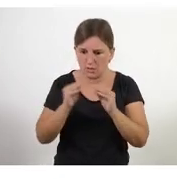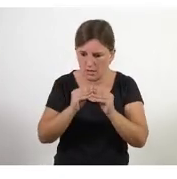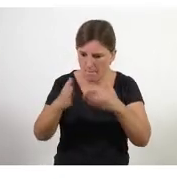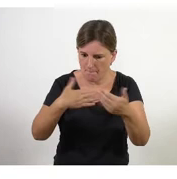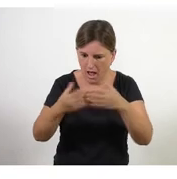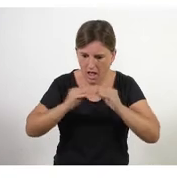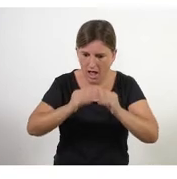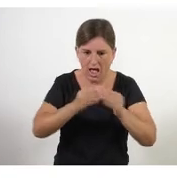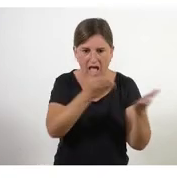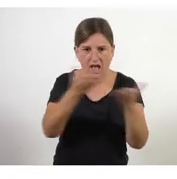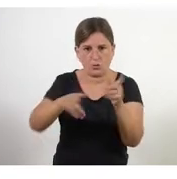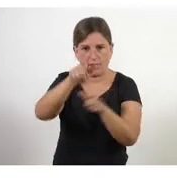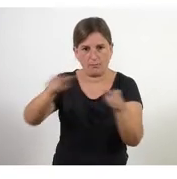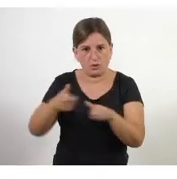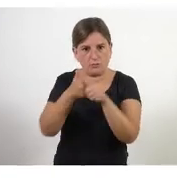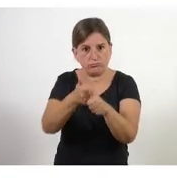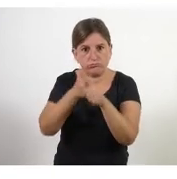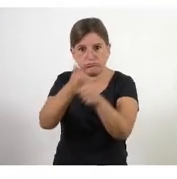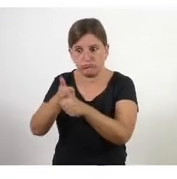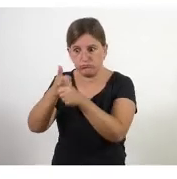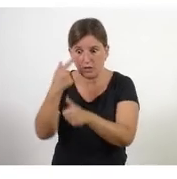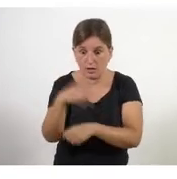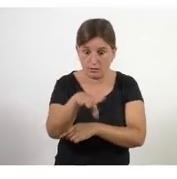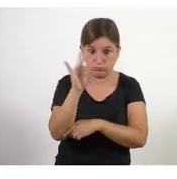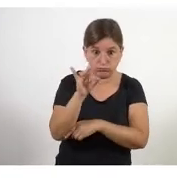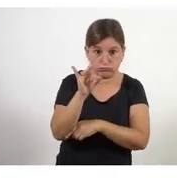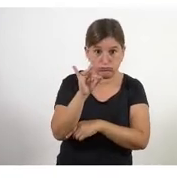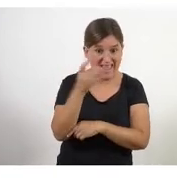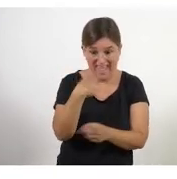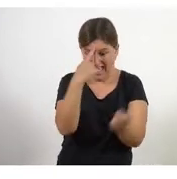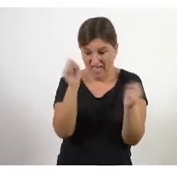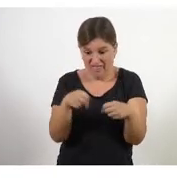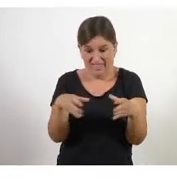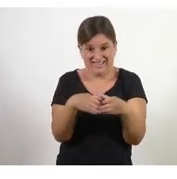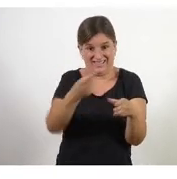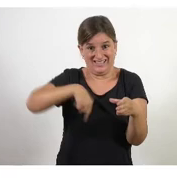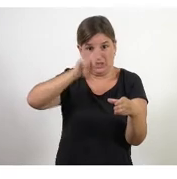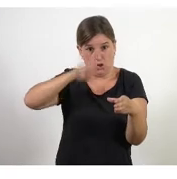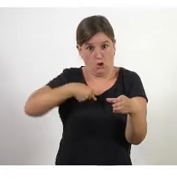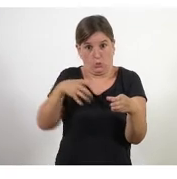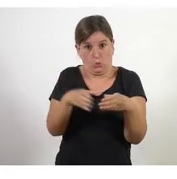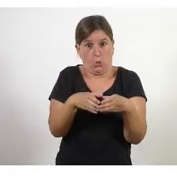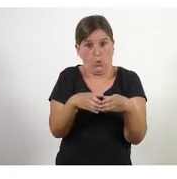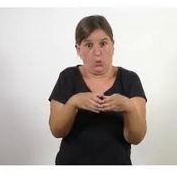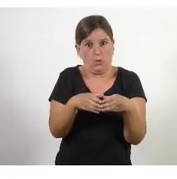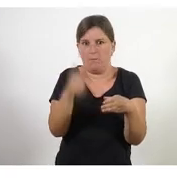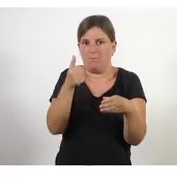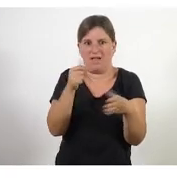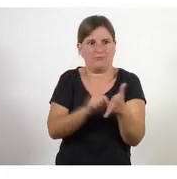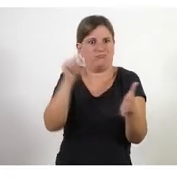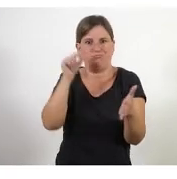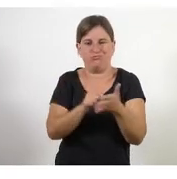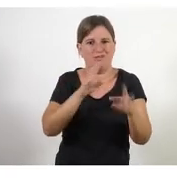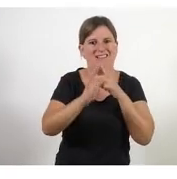ajudant a les persones acompanyant-les detecten alguna cosa i poden ja prendre decisions estan donant una resposta